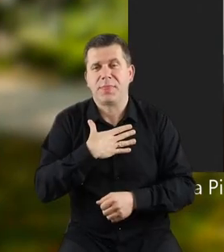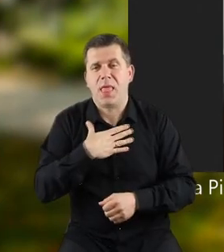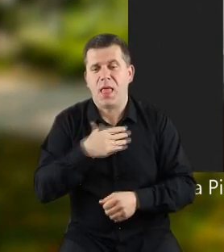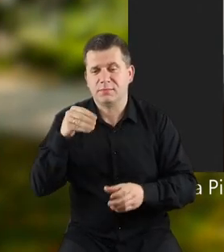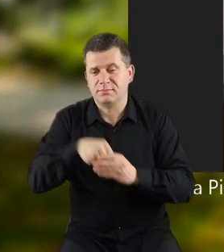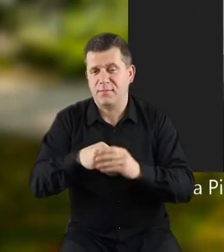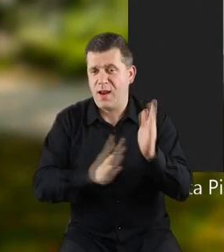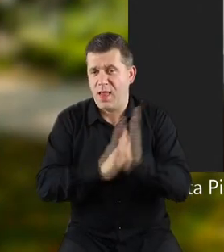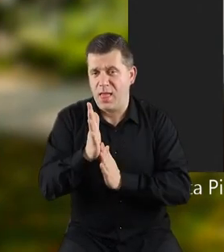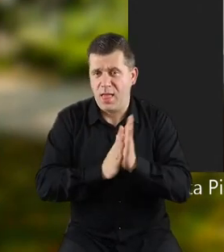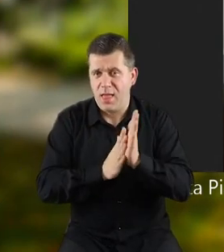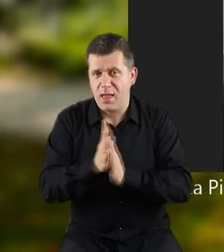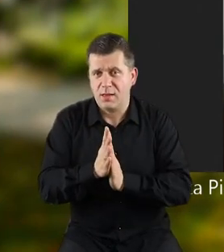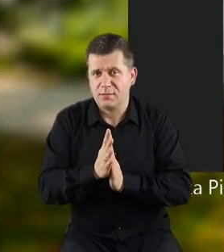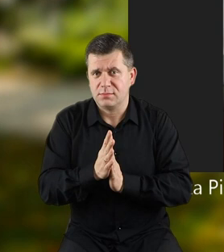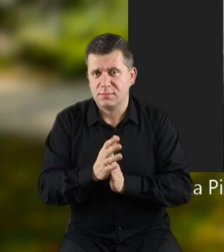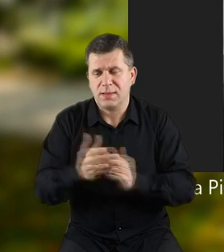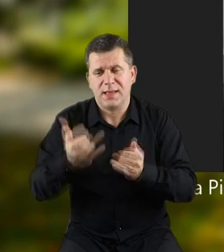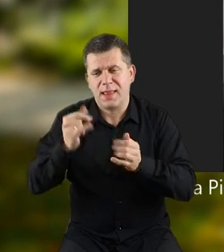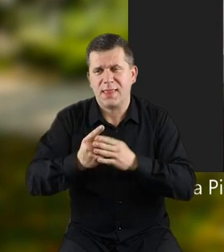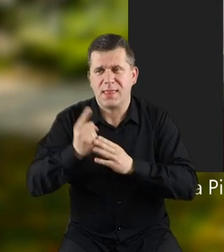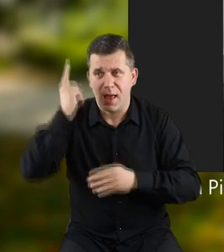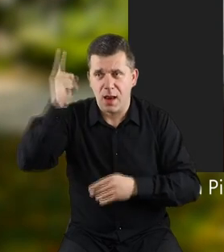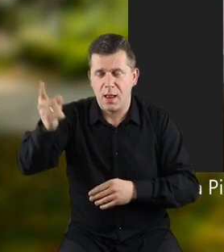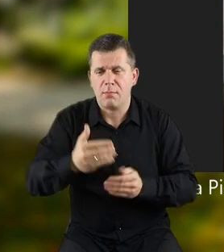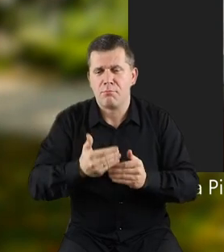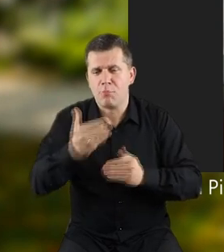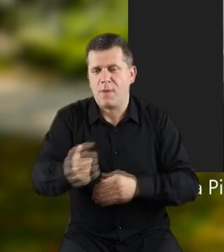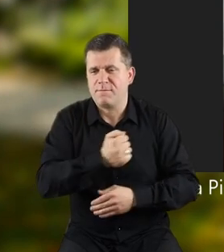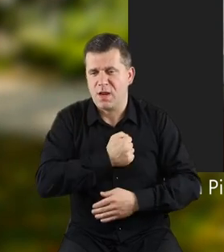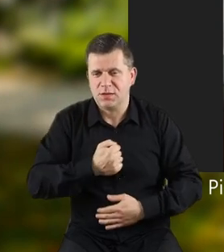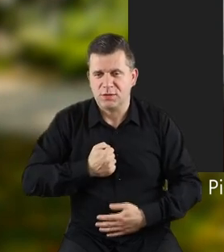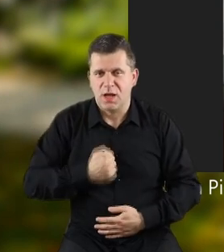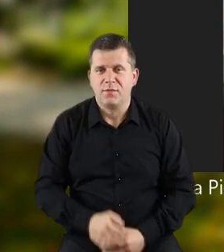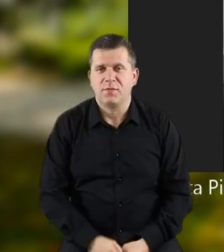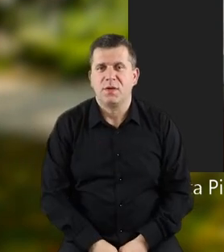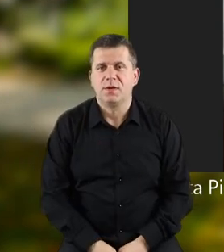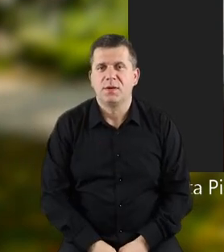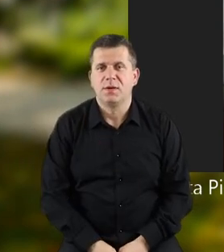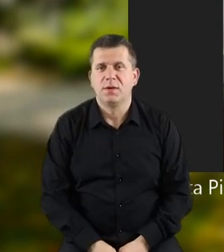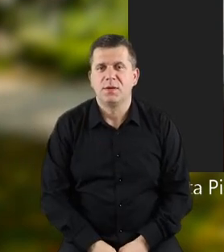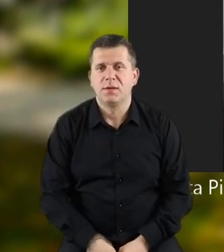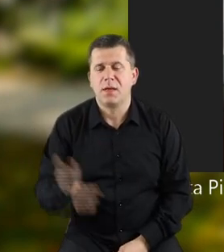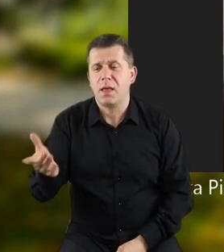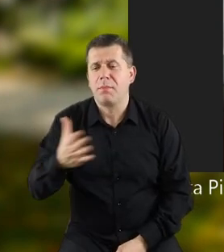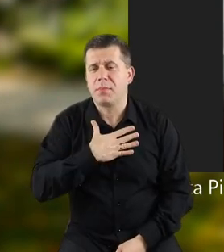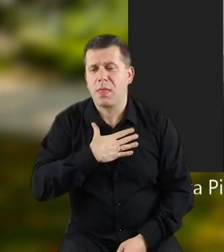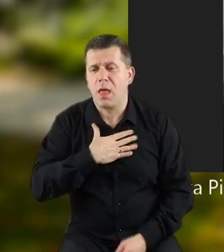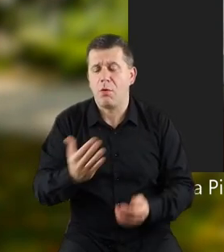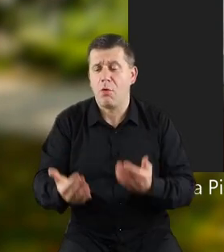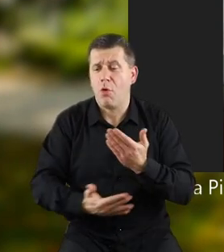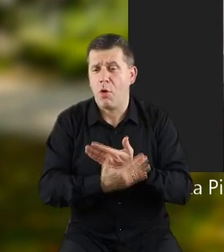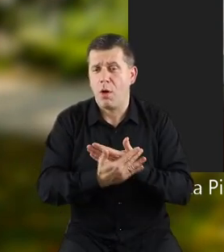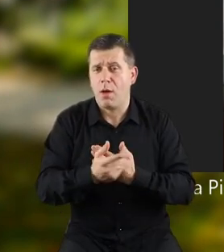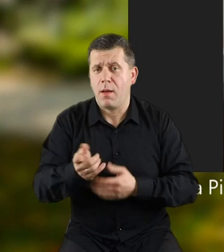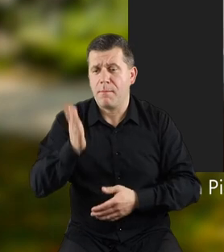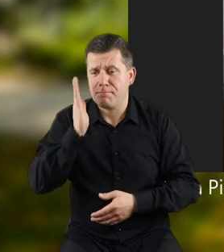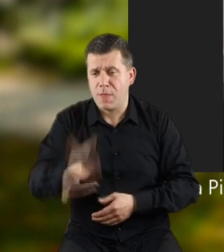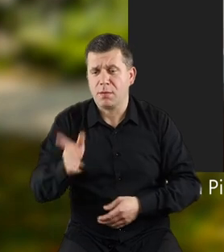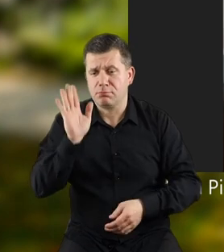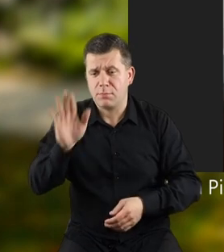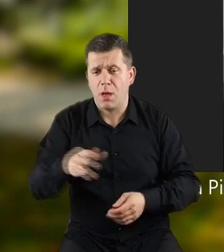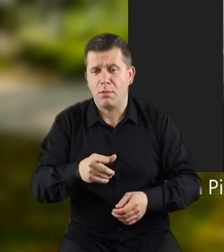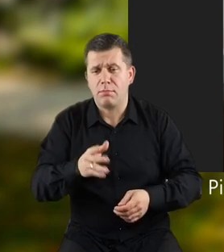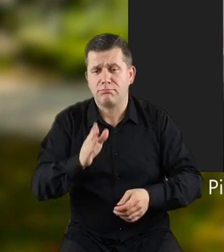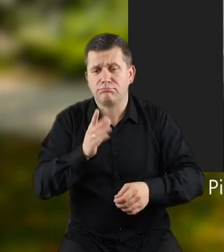pieska w lesie, nie u nas, tylko daleko stąd, pod Warszawą i ten piesek się okazało, że